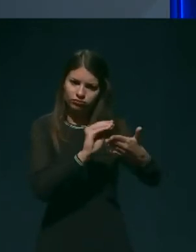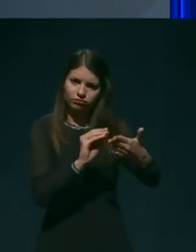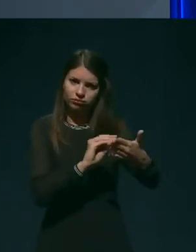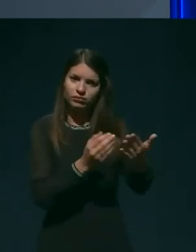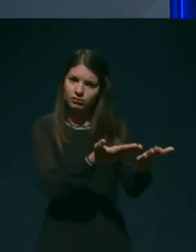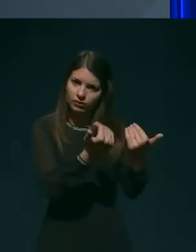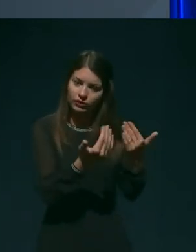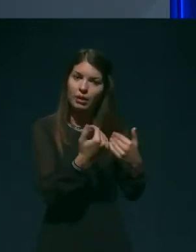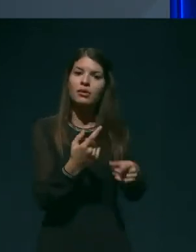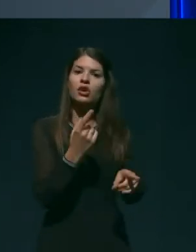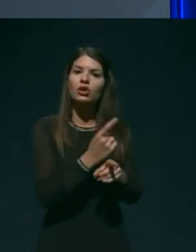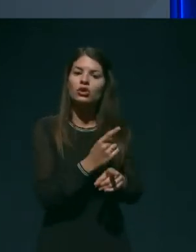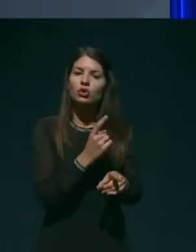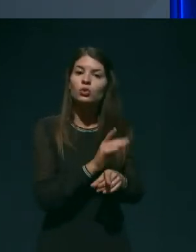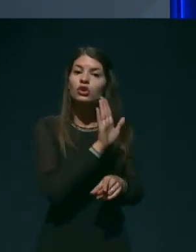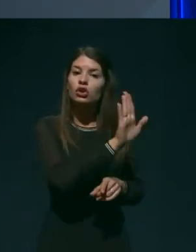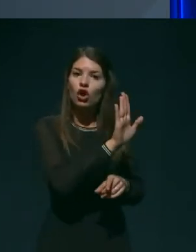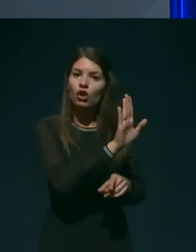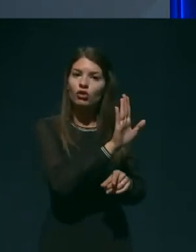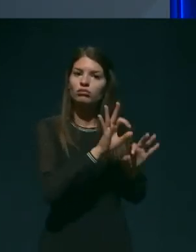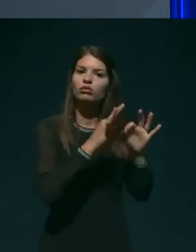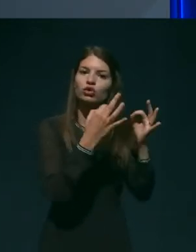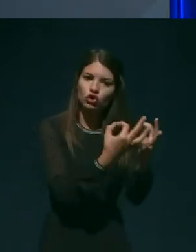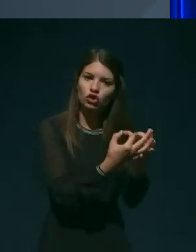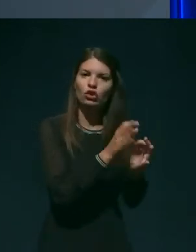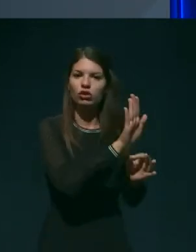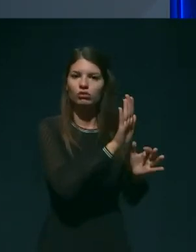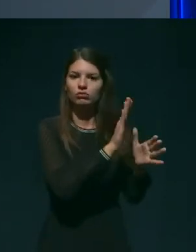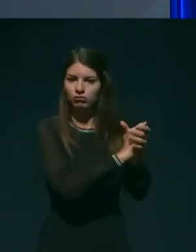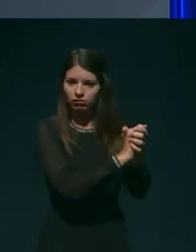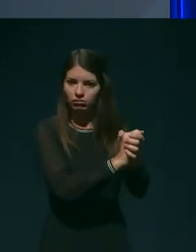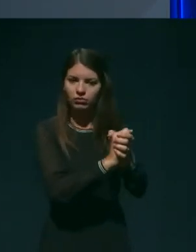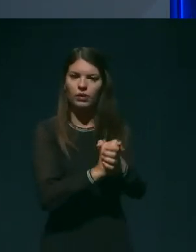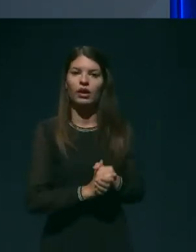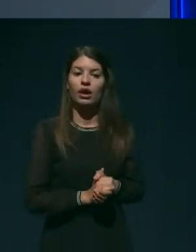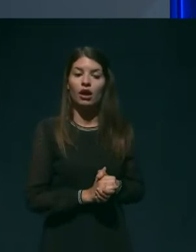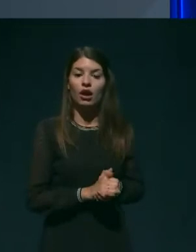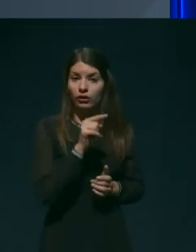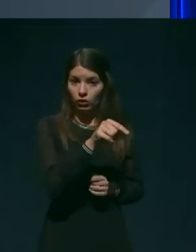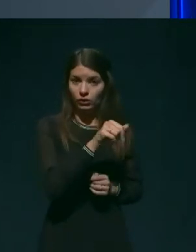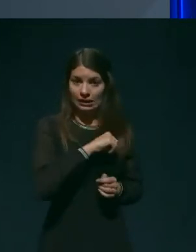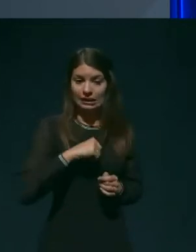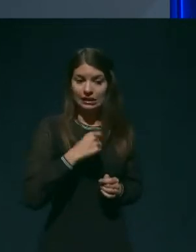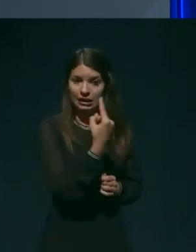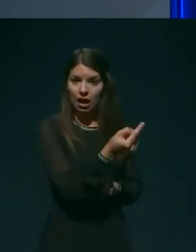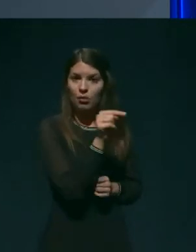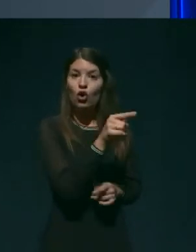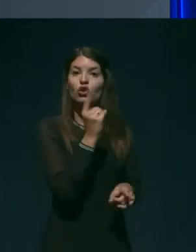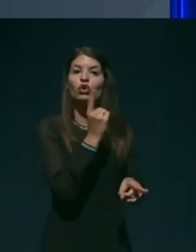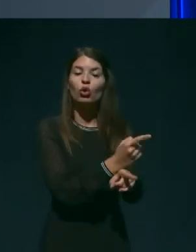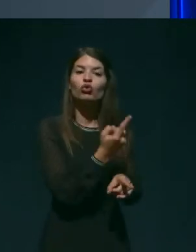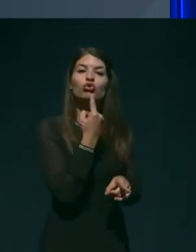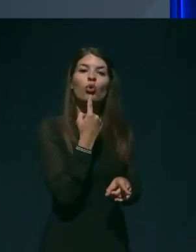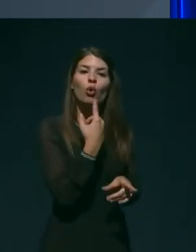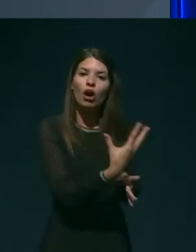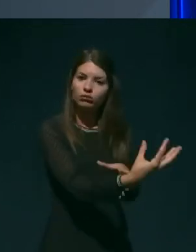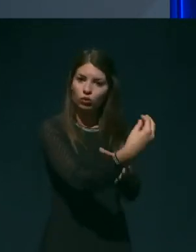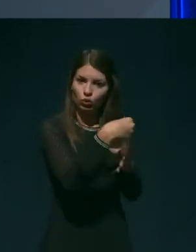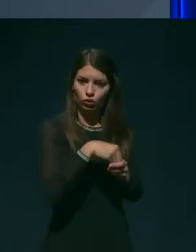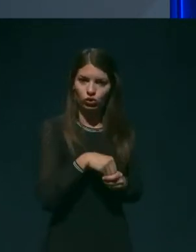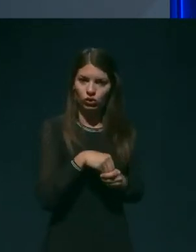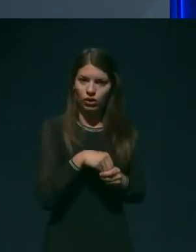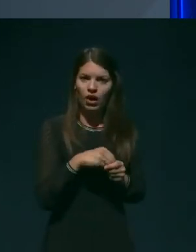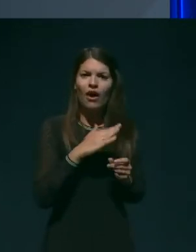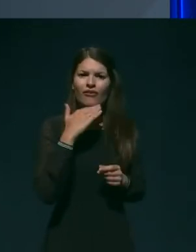bovniku pomembni bližnji. Ta odločitev je odvisna od bovnika. Veliko bovnikov ne želi